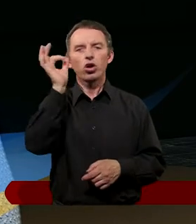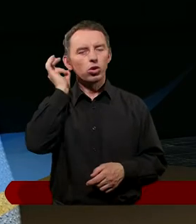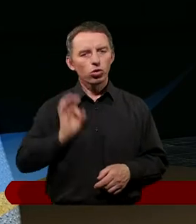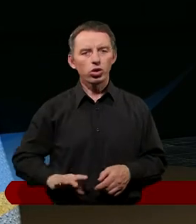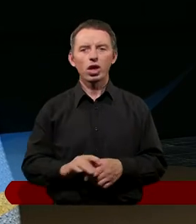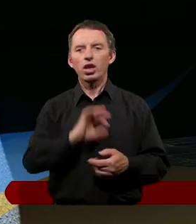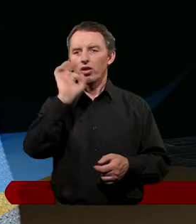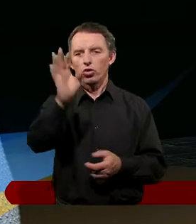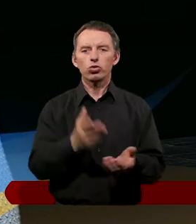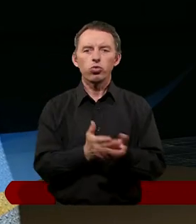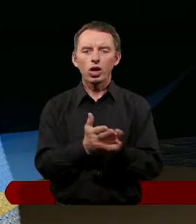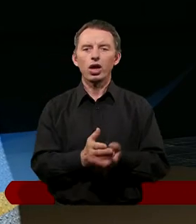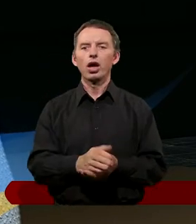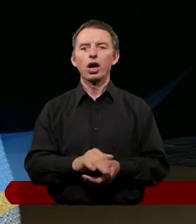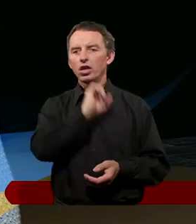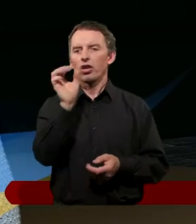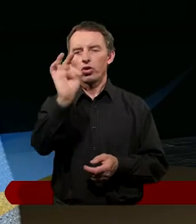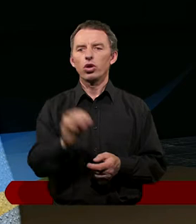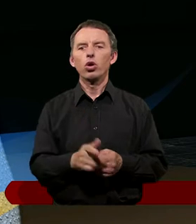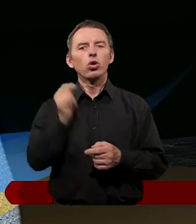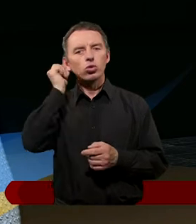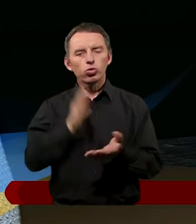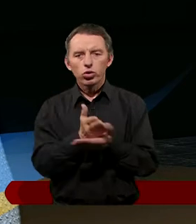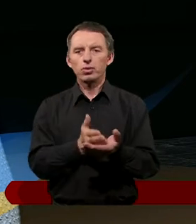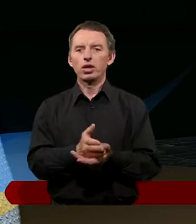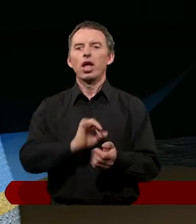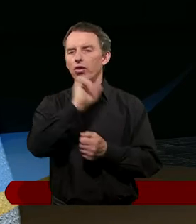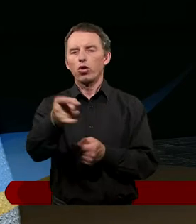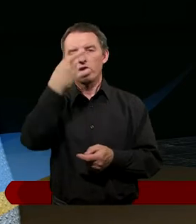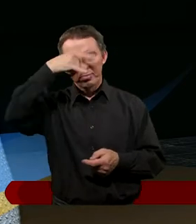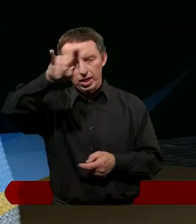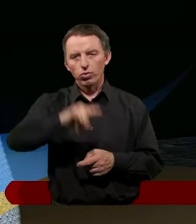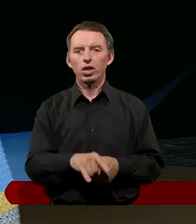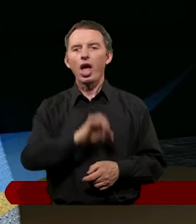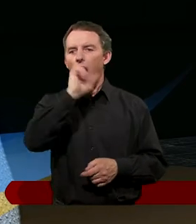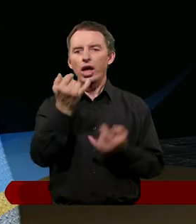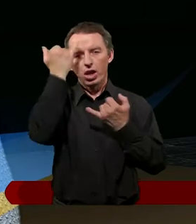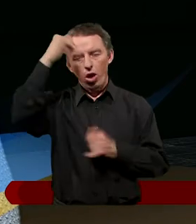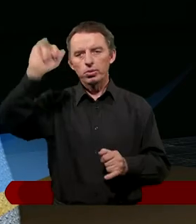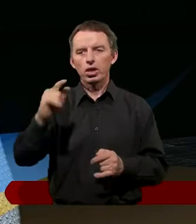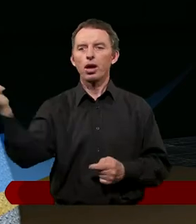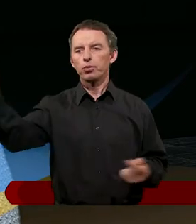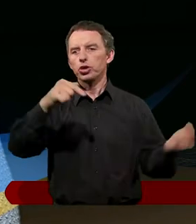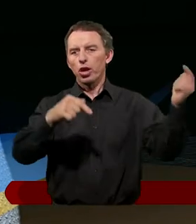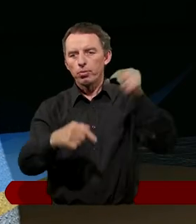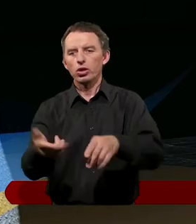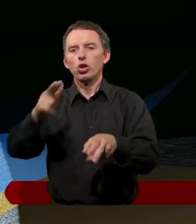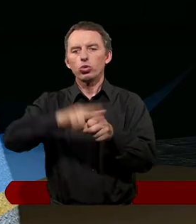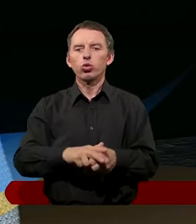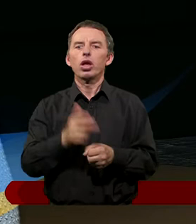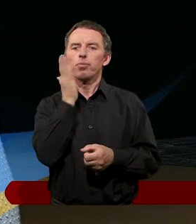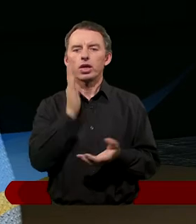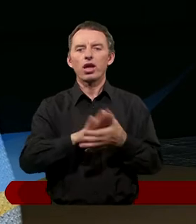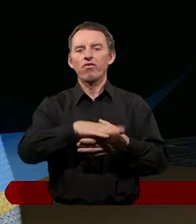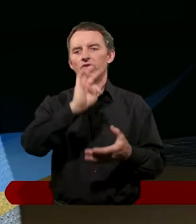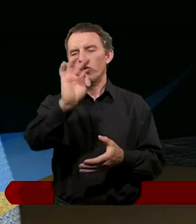ani Twoja córka, ani Twój sługa, ani Twoja służebnica, ani Twoje bydło, ani obcy przybrysz, który mieszka w Twoich